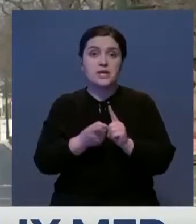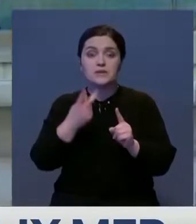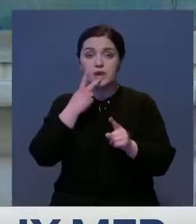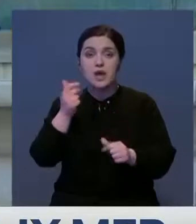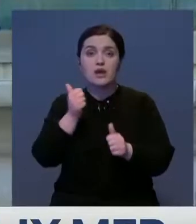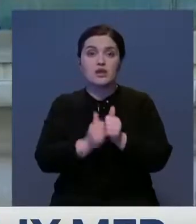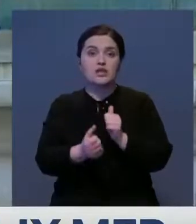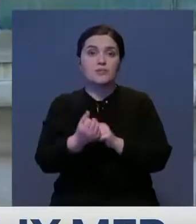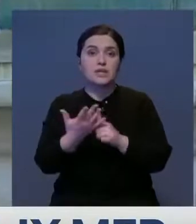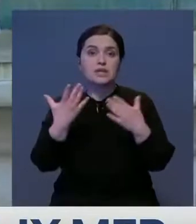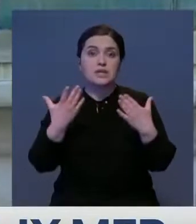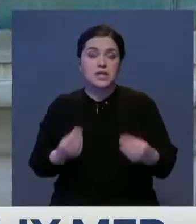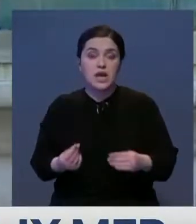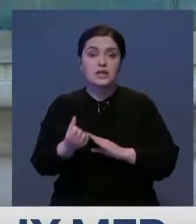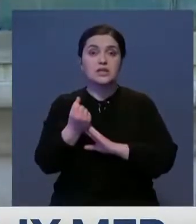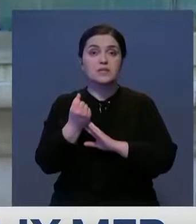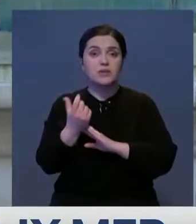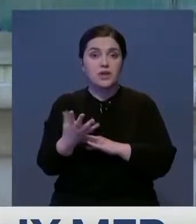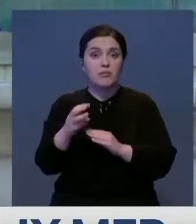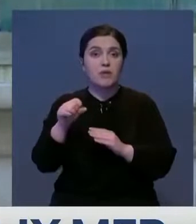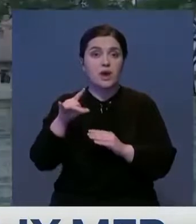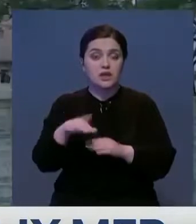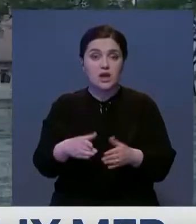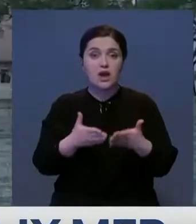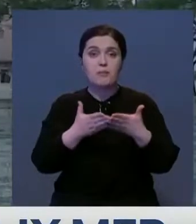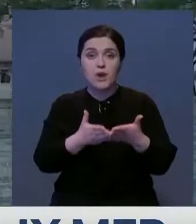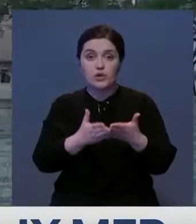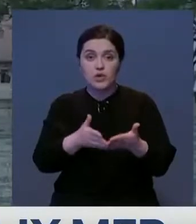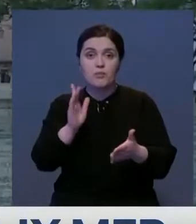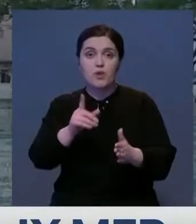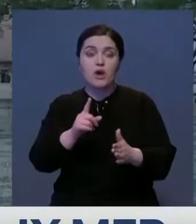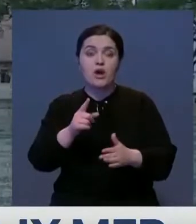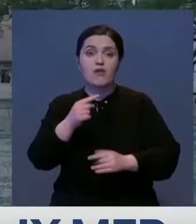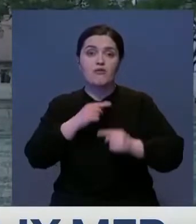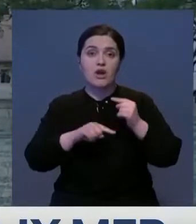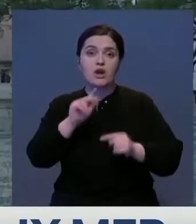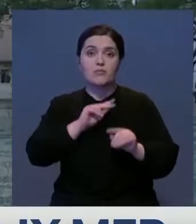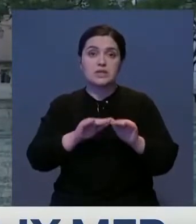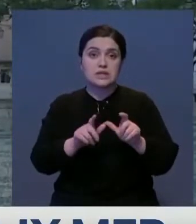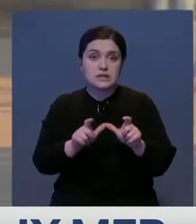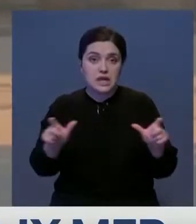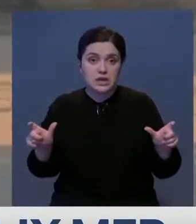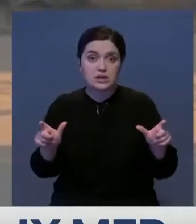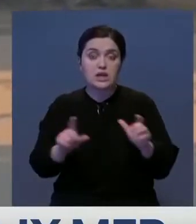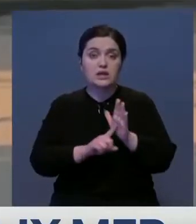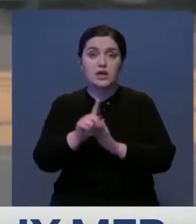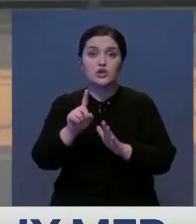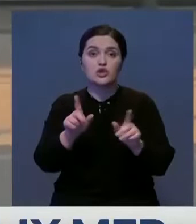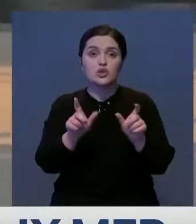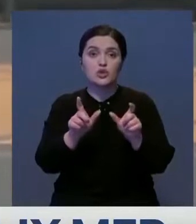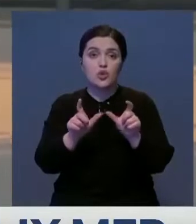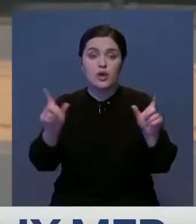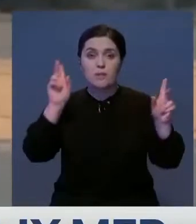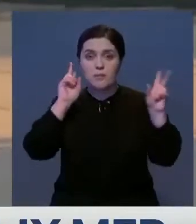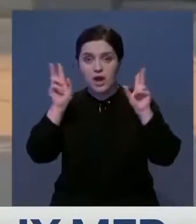пересматривать каждые 15 дней. Так, с 15 марта в Португалии возобновят работу детские сады, дошкольные учреждения, начальные школы.